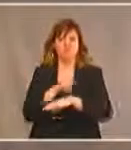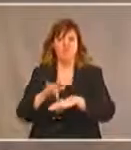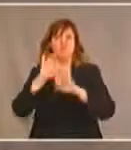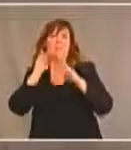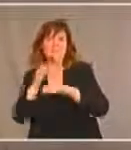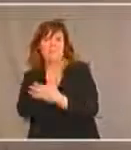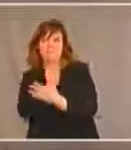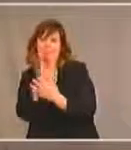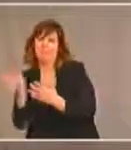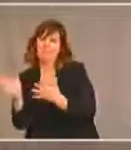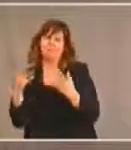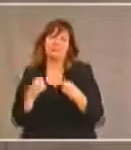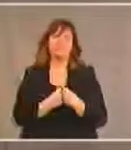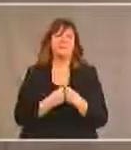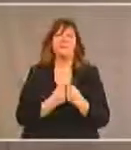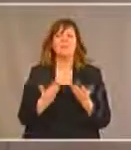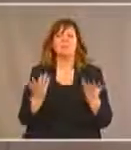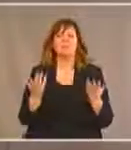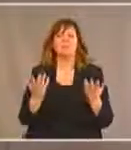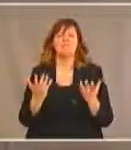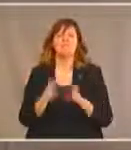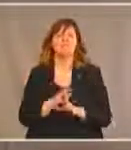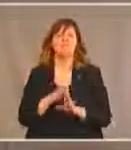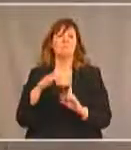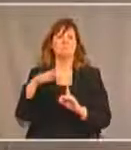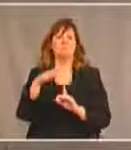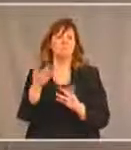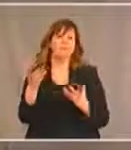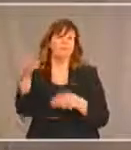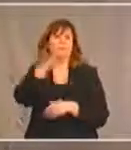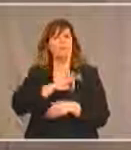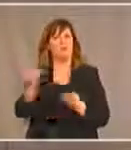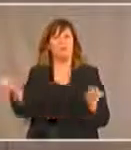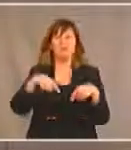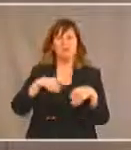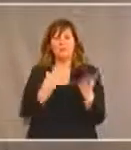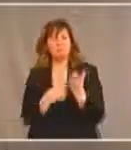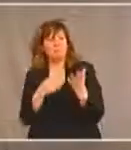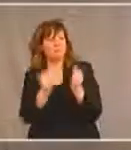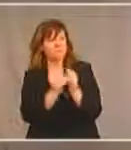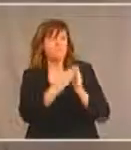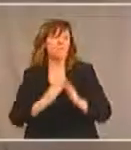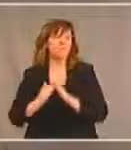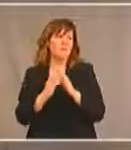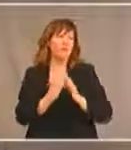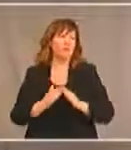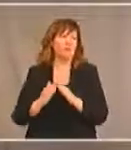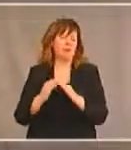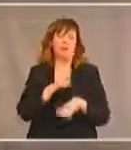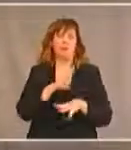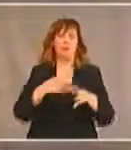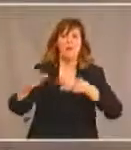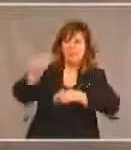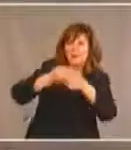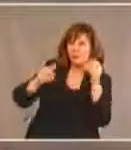ce seront des occasions par excellence de parler à la communauté. Il y a eu des échanges aussi avec les